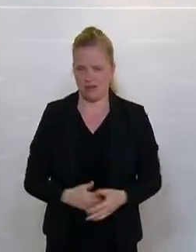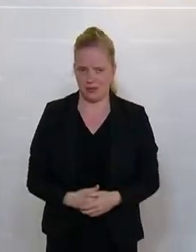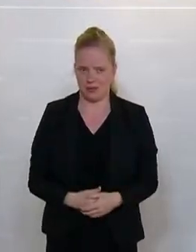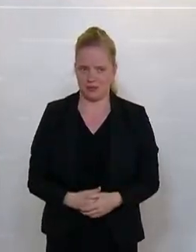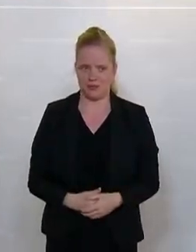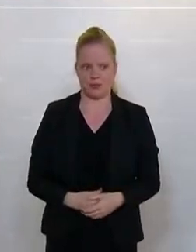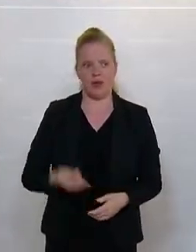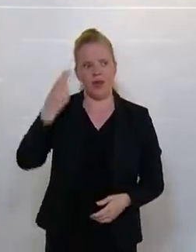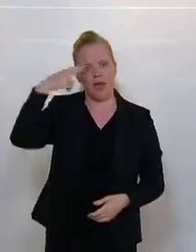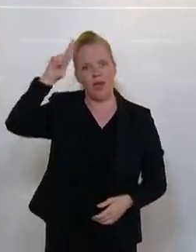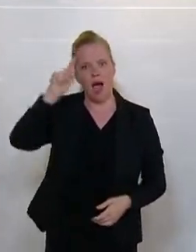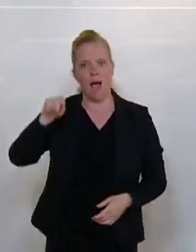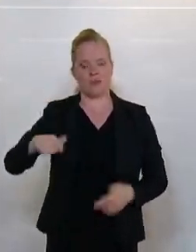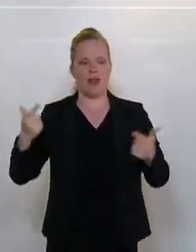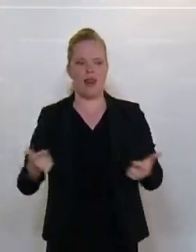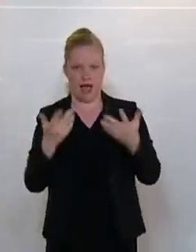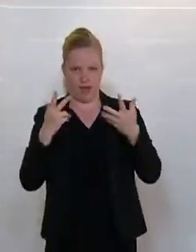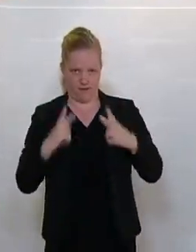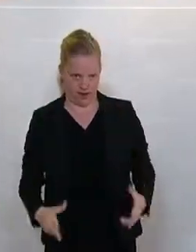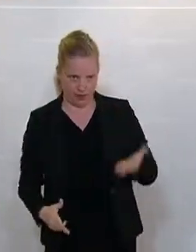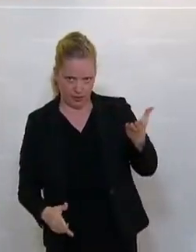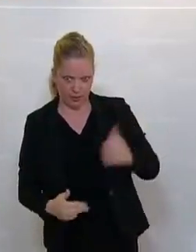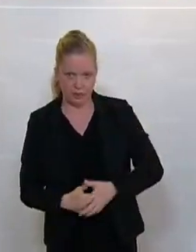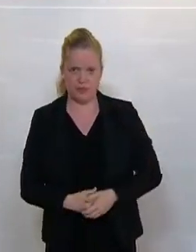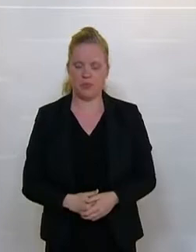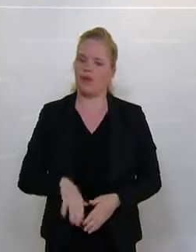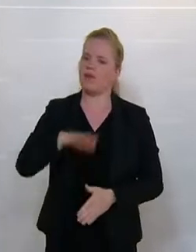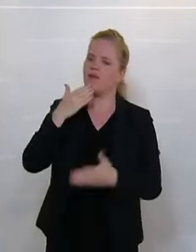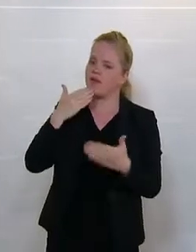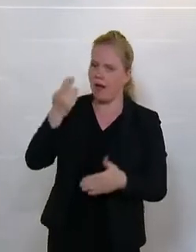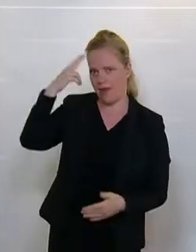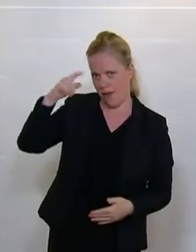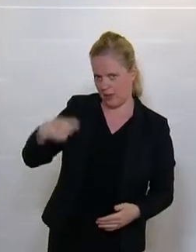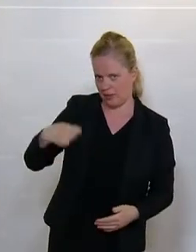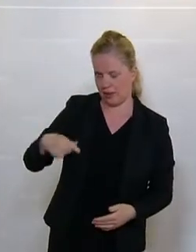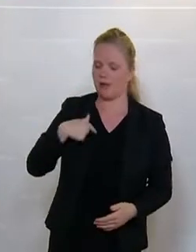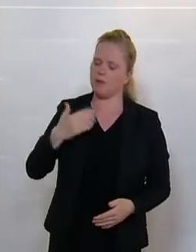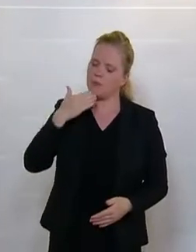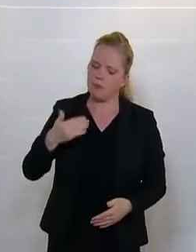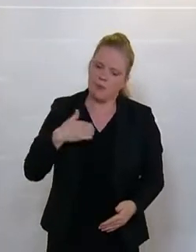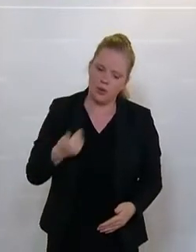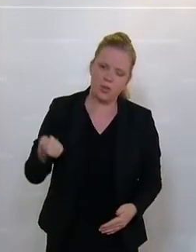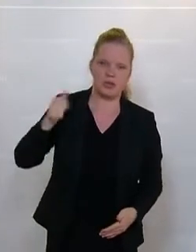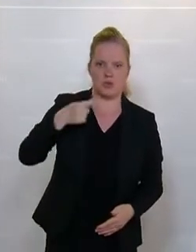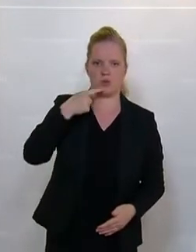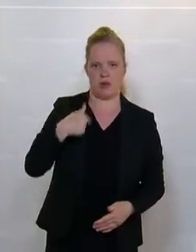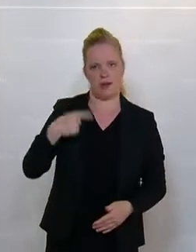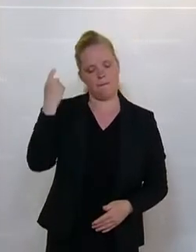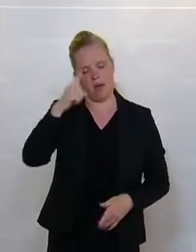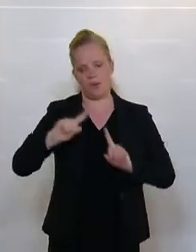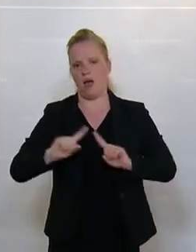Herr Abgeordneter Leichter, ich bitte. Vielen Dank, Herr Präsident. Ich muss jetzt sagen, ich sehe das etwas